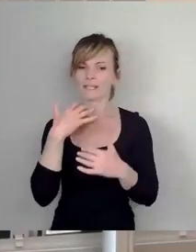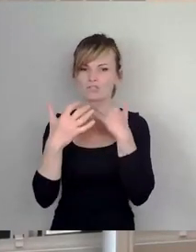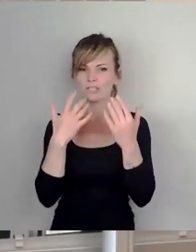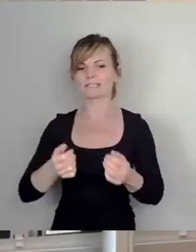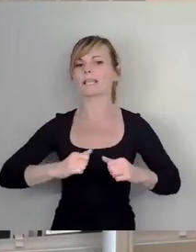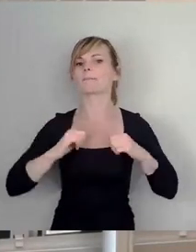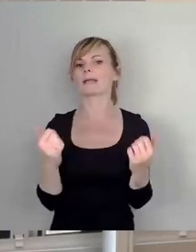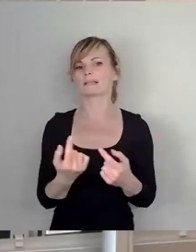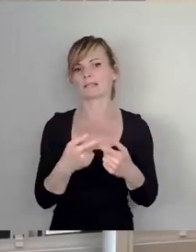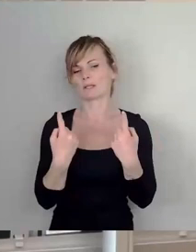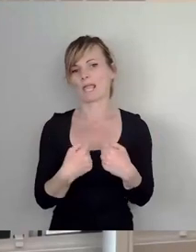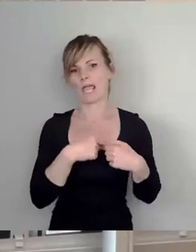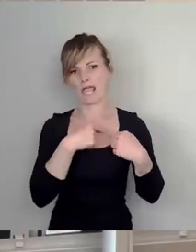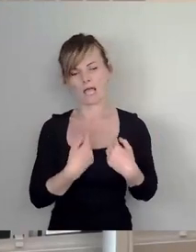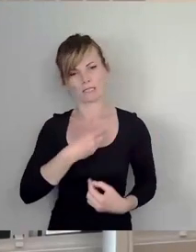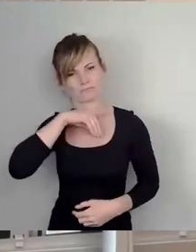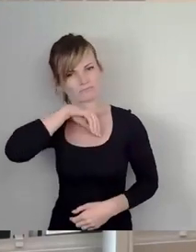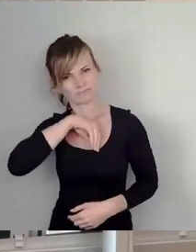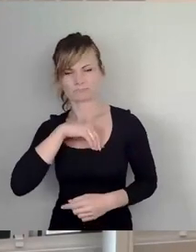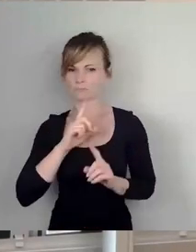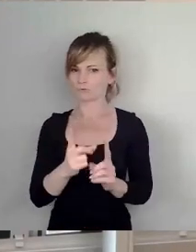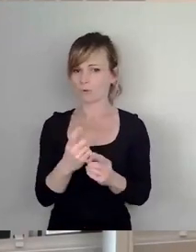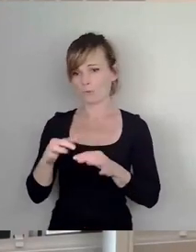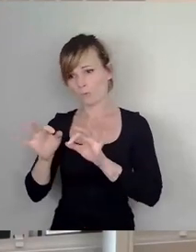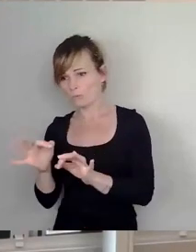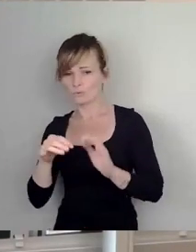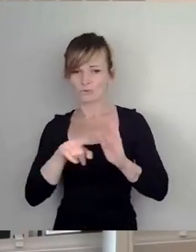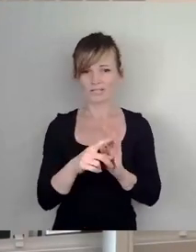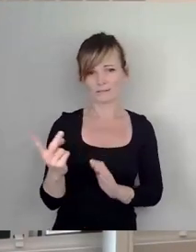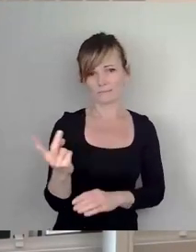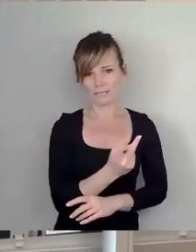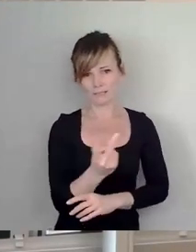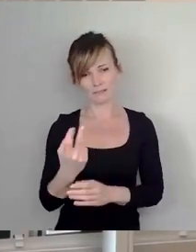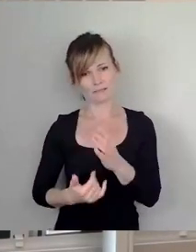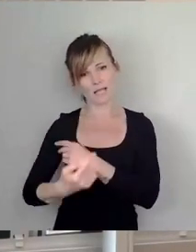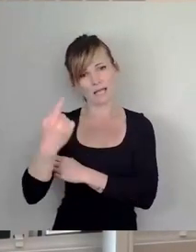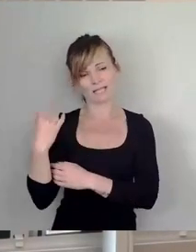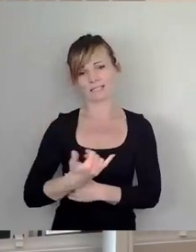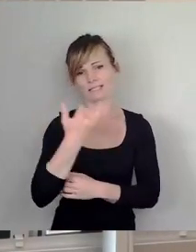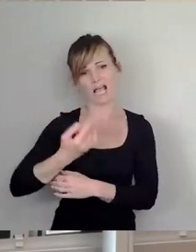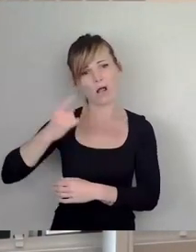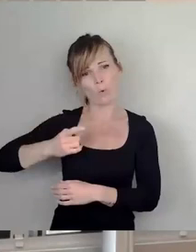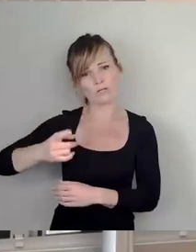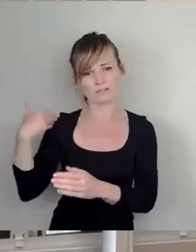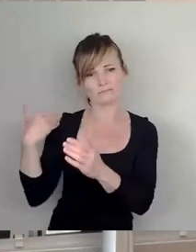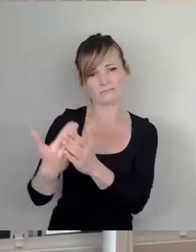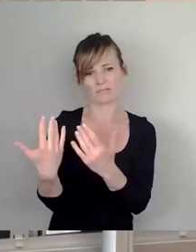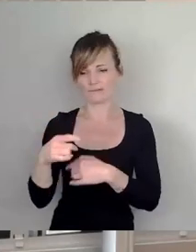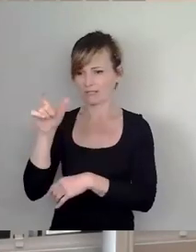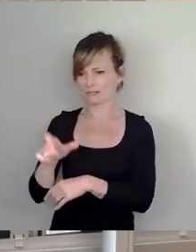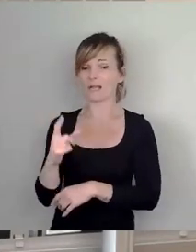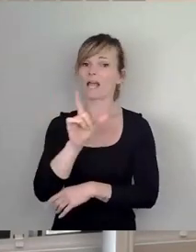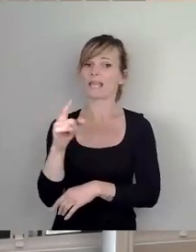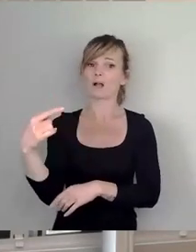halten, von allen guten und schlechten Sachen, die in den letzten Jahrhunderten gewesen sind. Und da ist Lea Grundig einfach mal